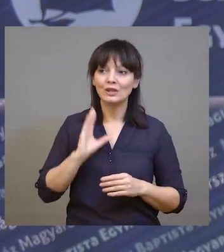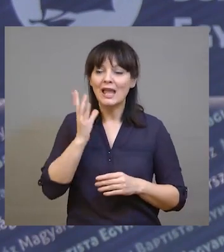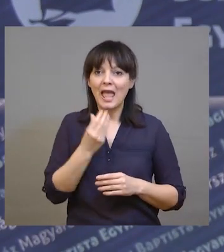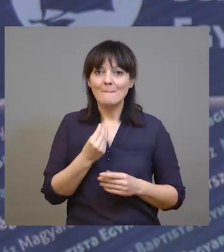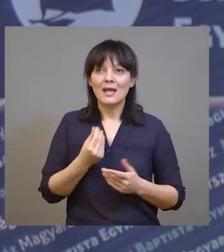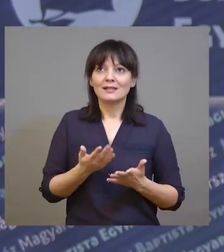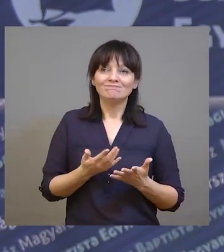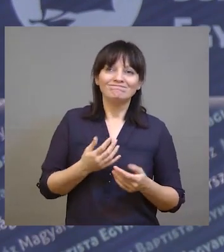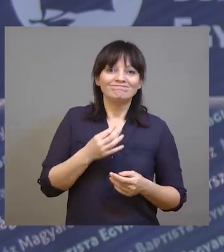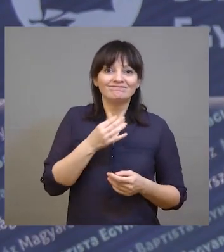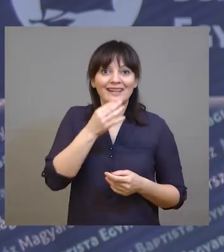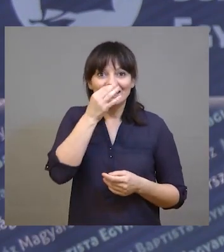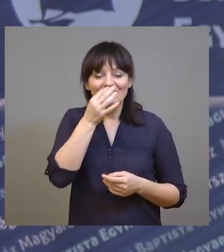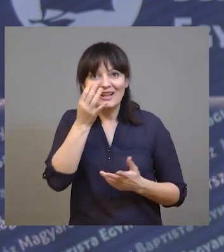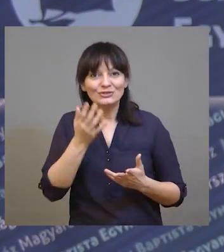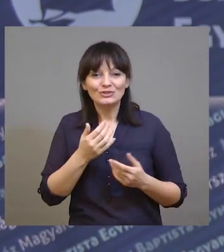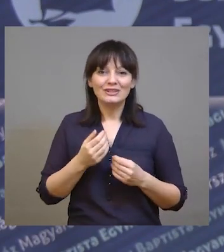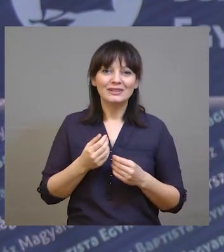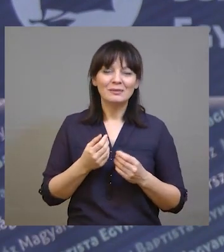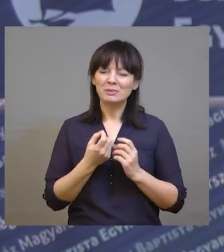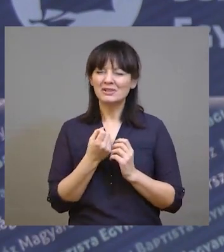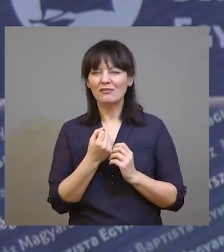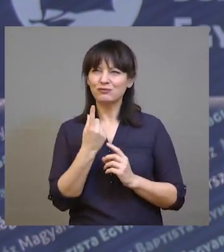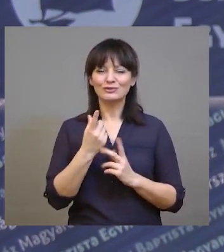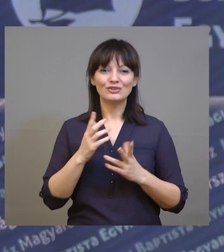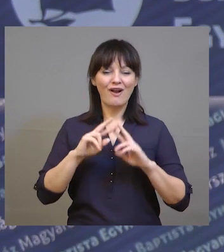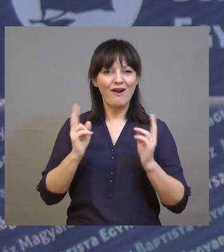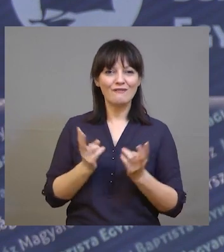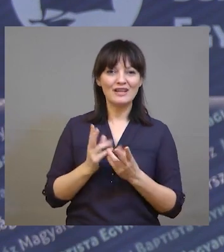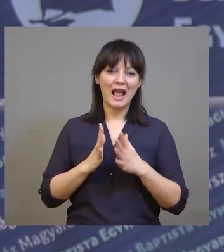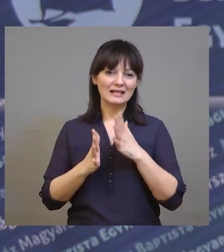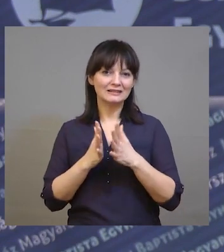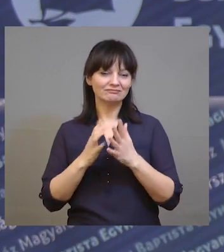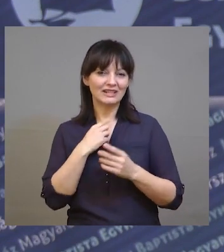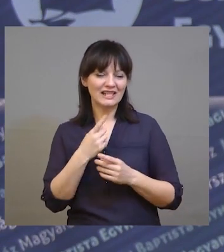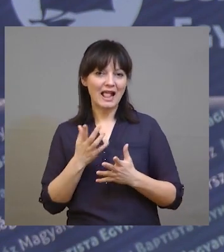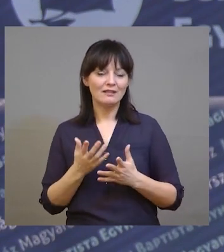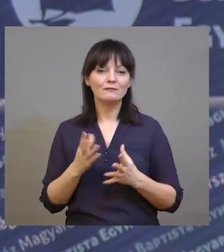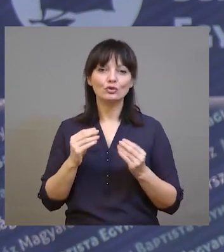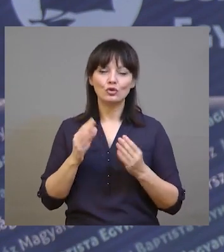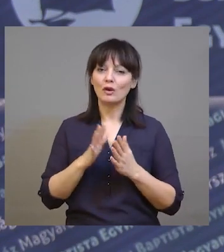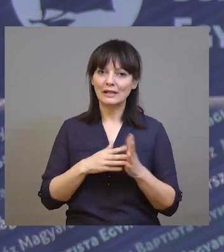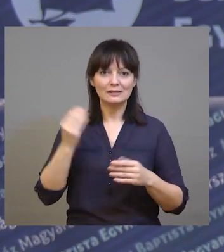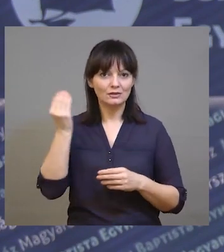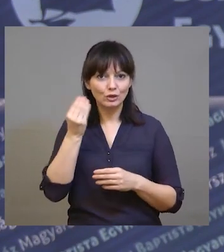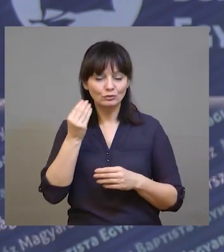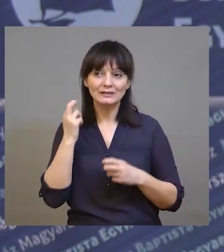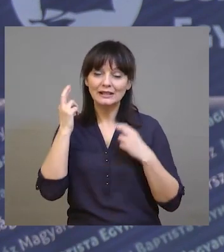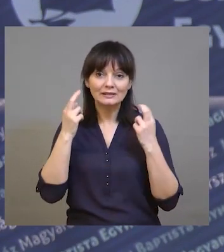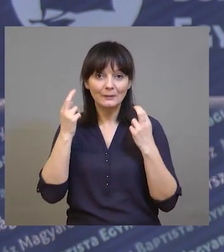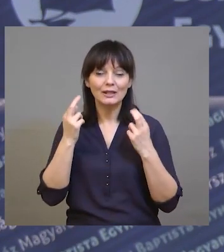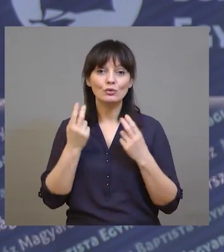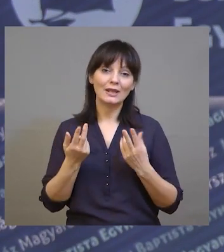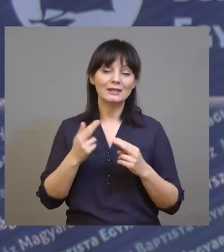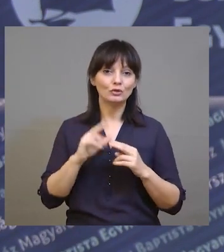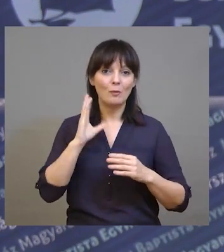igény, az embereknek egy része nagyon-nagyon kíváncsi erre, kicsit misztikus, kicsit különleges nyelvre, úgyhogy sokan elkezdik tanulni,